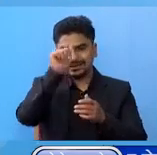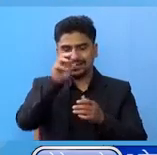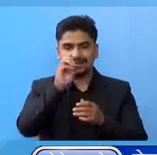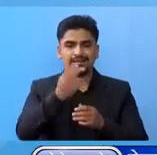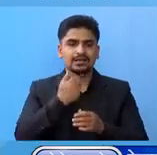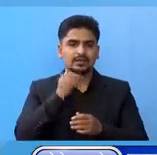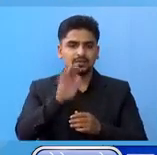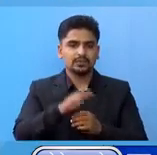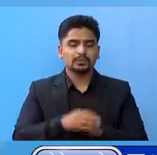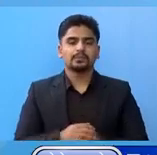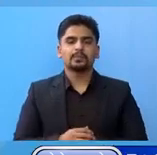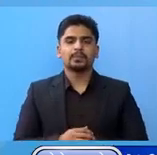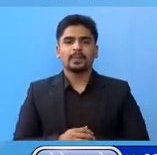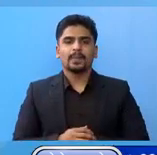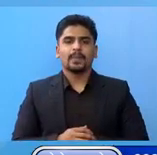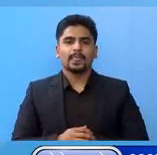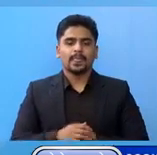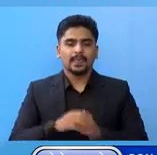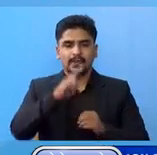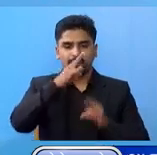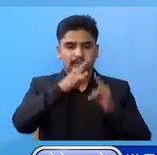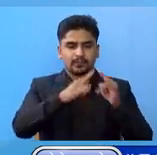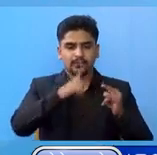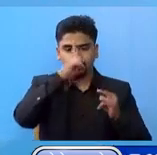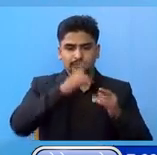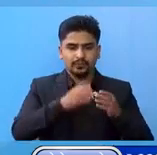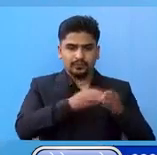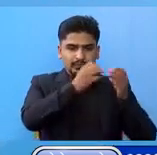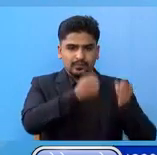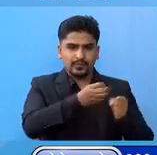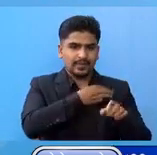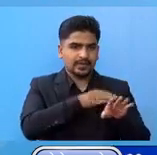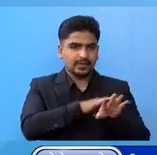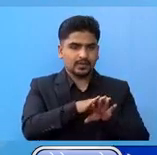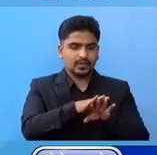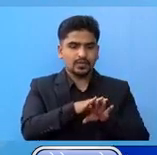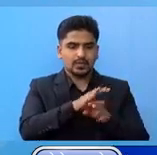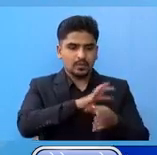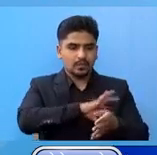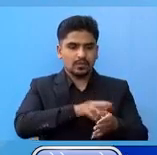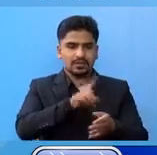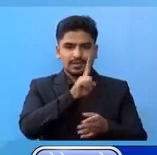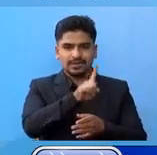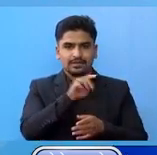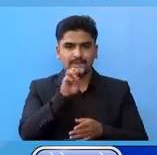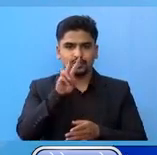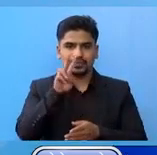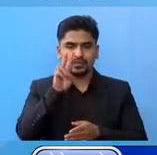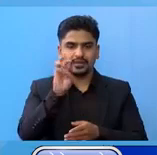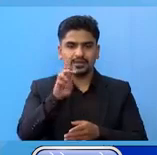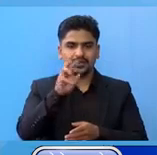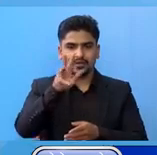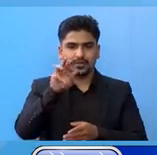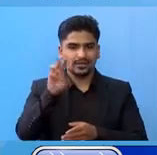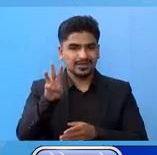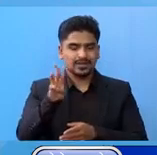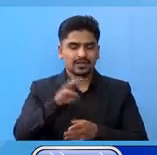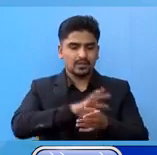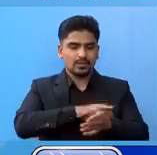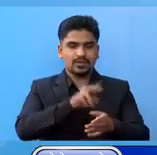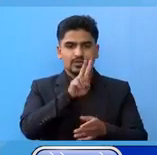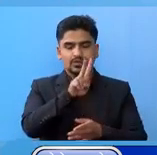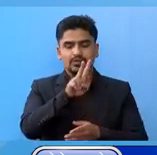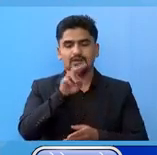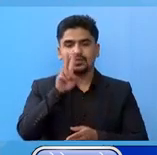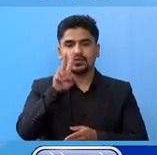गर्न जान्चू, क्वारिंटीन मा रहनू वैका बेक्तिया रुको संख्या। प्रदेश एक मां दुई हजार तिर्याननब्वे, दुई मां